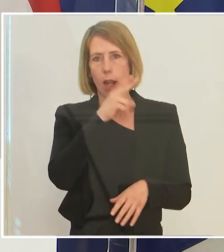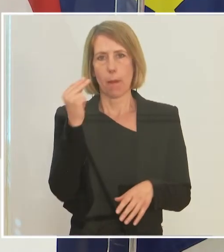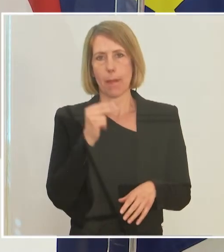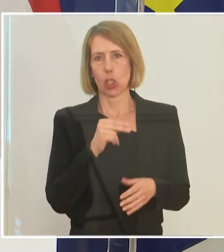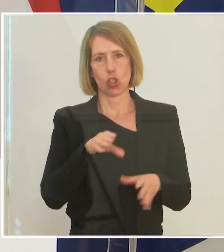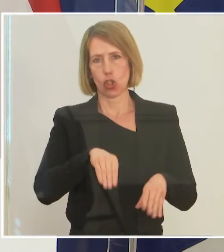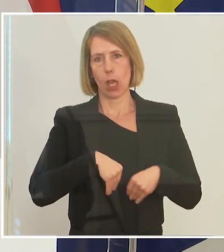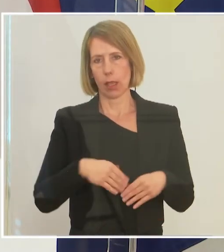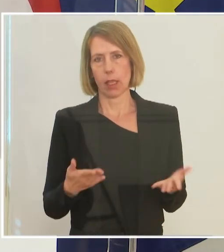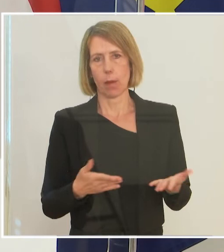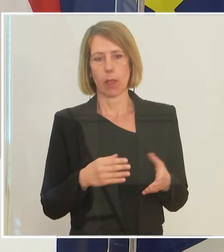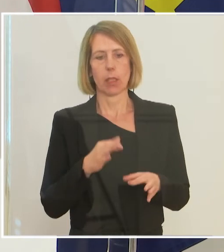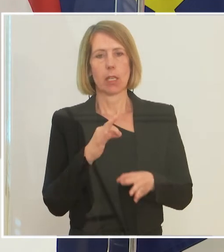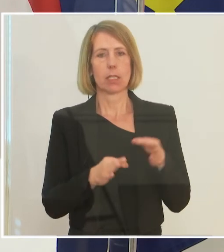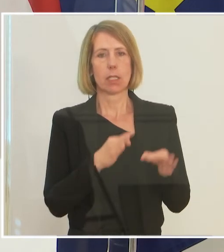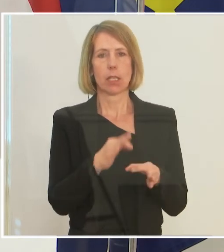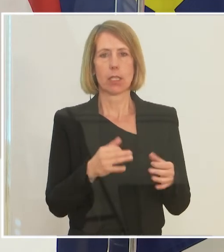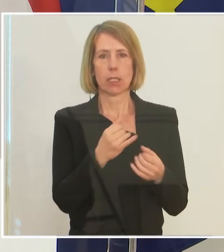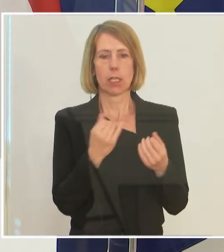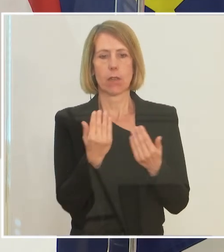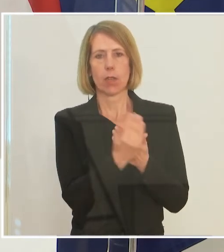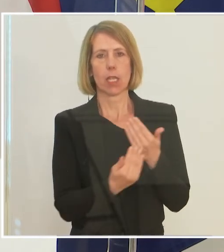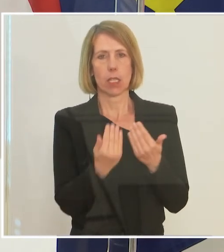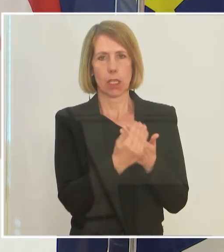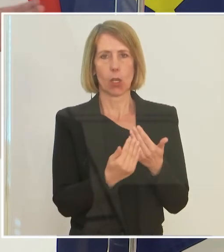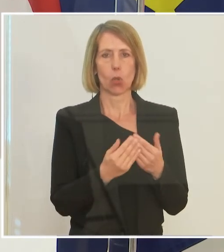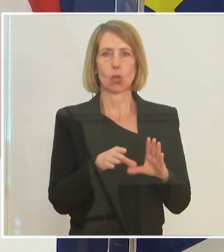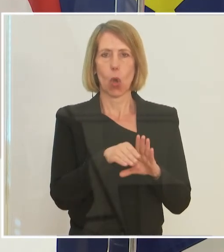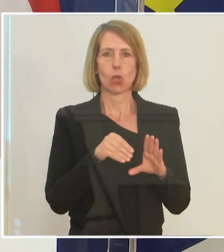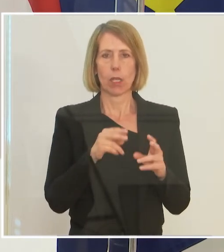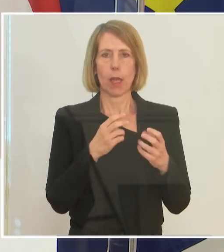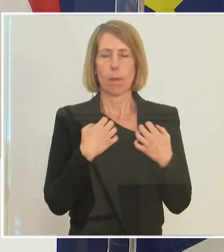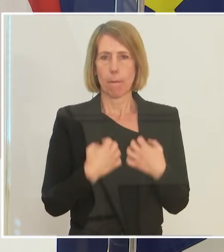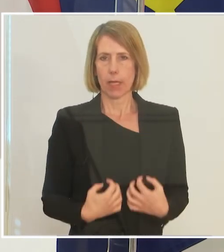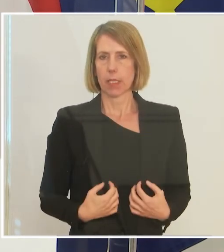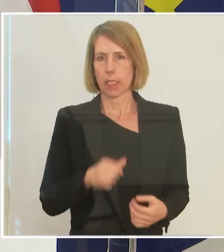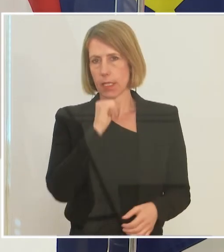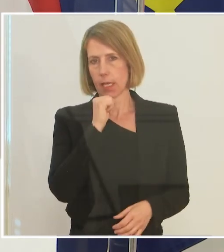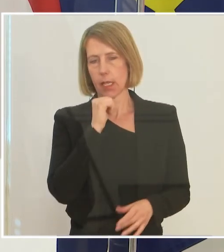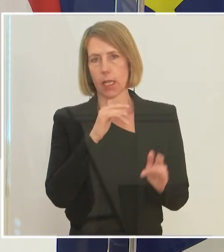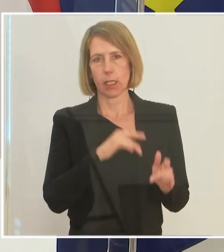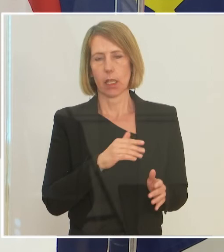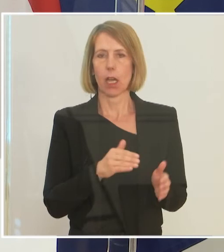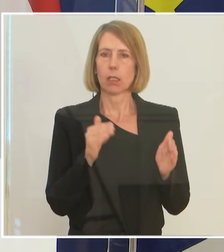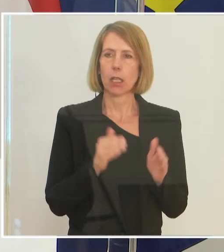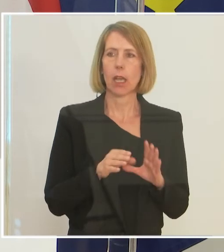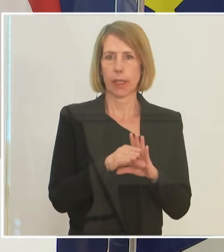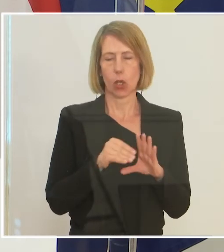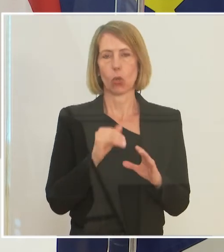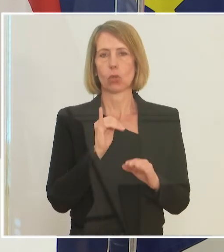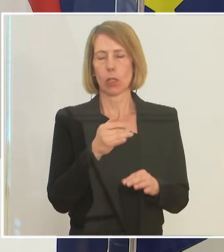Statistik darüber, wie denn der Hintergrund der Unternehmensbesitzer ist. Das betrifft ja vor allem kleinere Unternehmer, die zum Teil ja auch